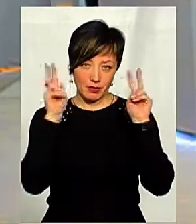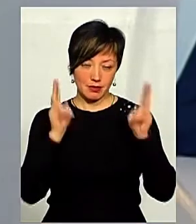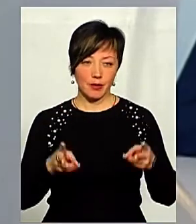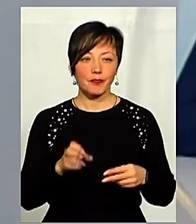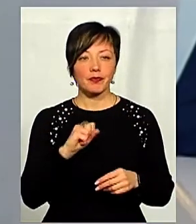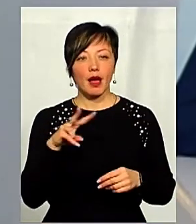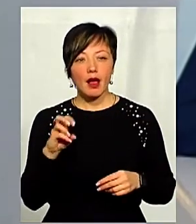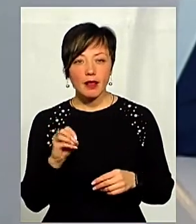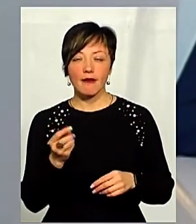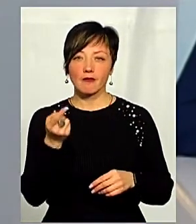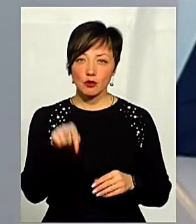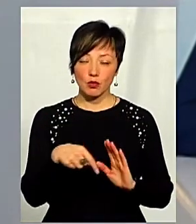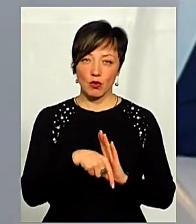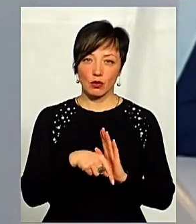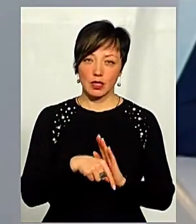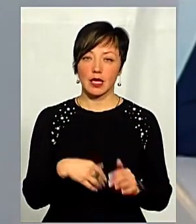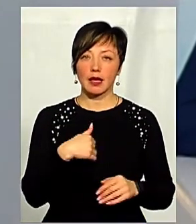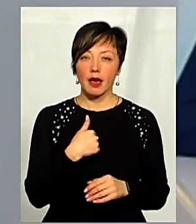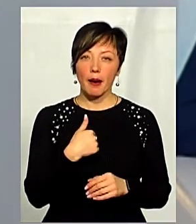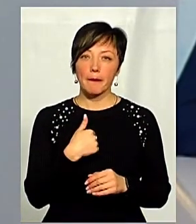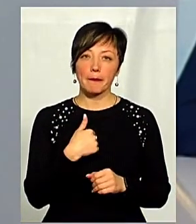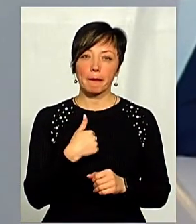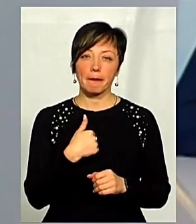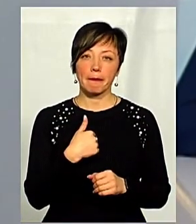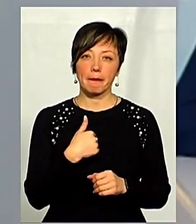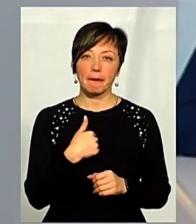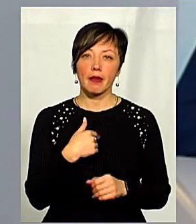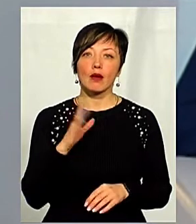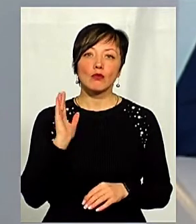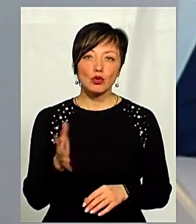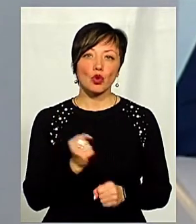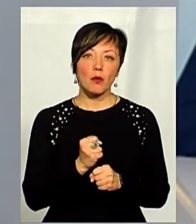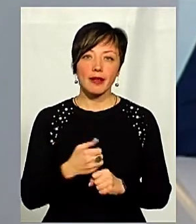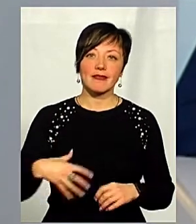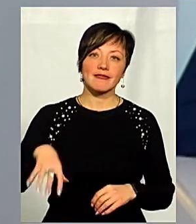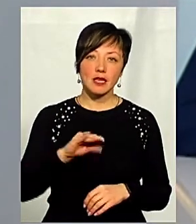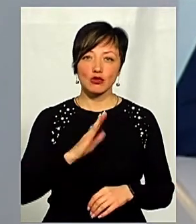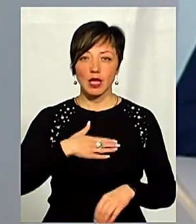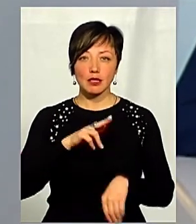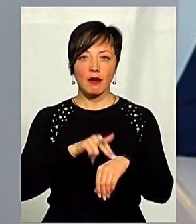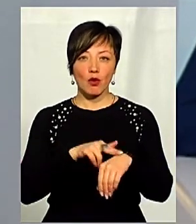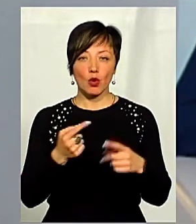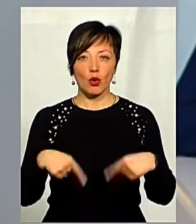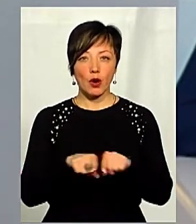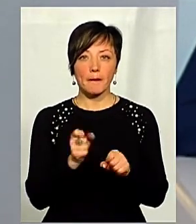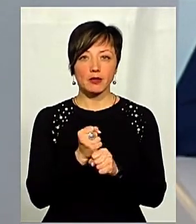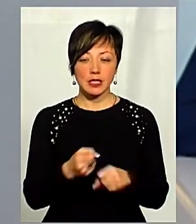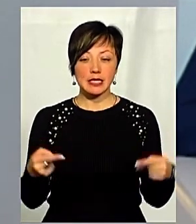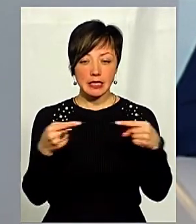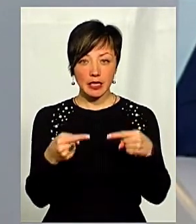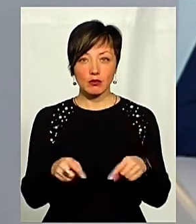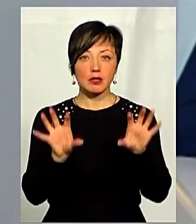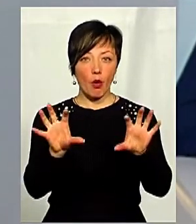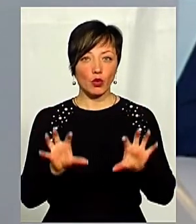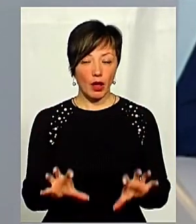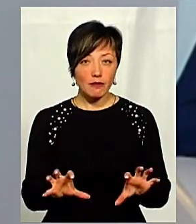Але саме в цьому контексті я буду робити, принаймні, все, щоб наші правоохоронні органи працювали згідно з чинним